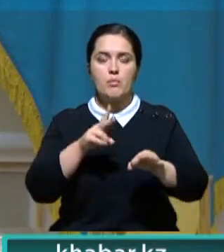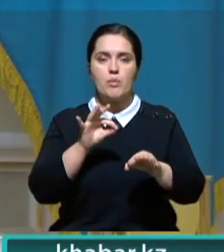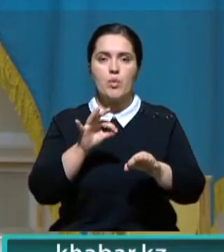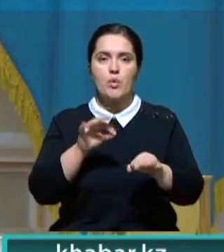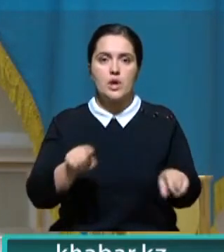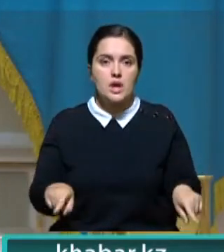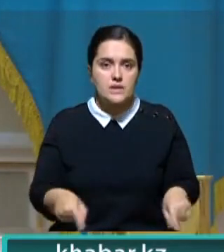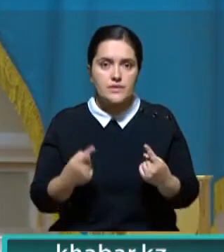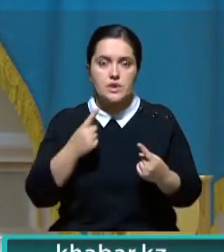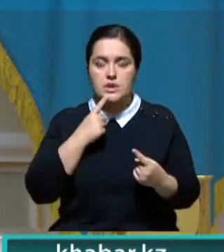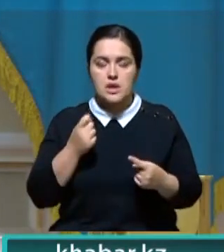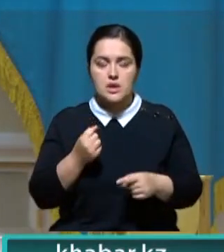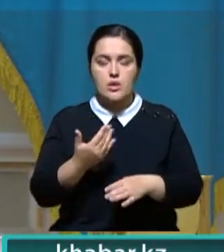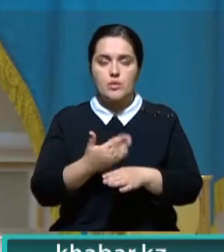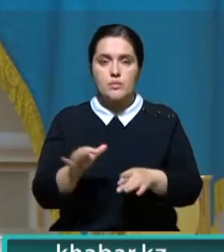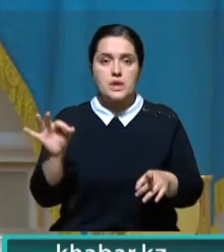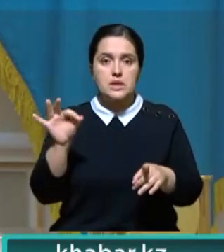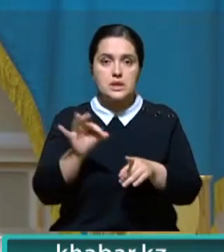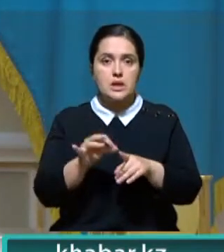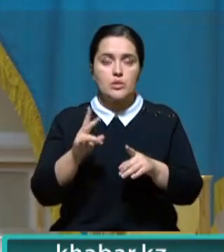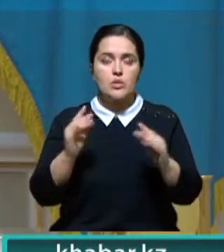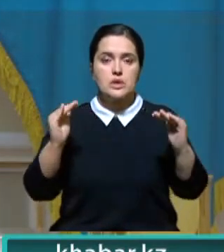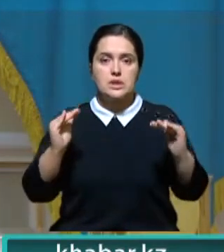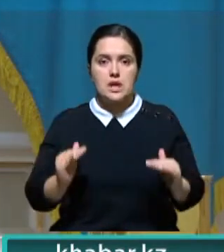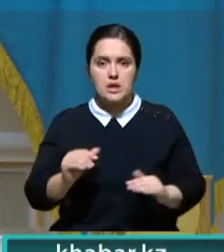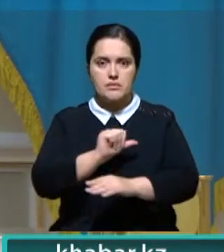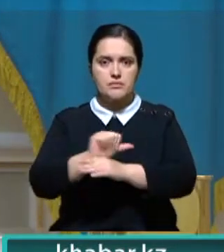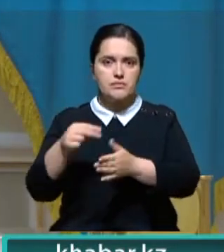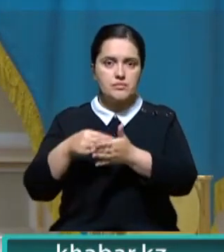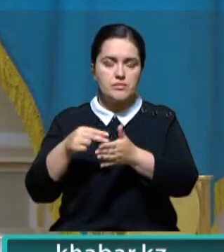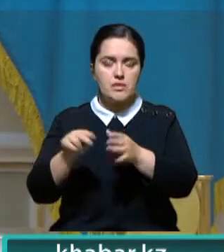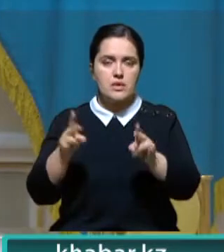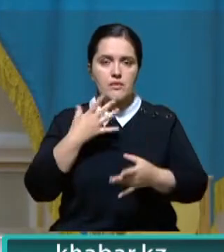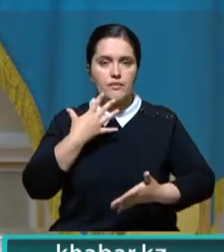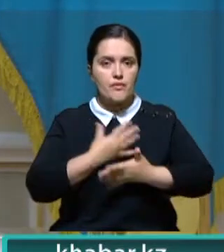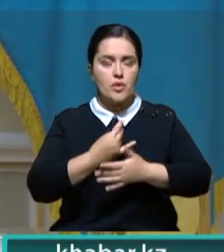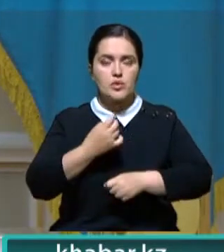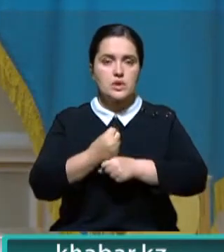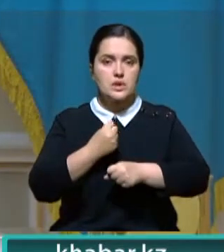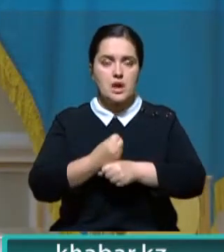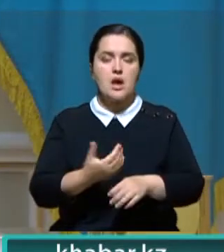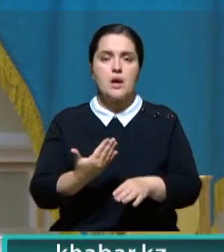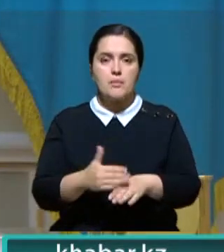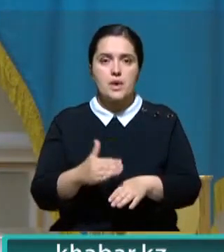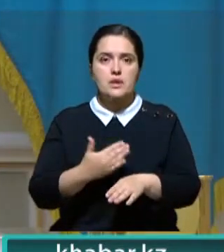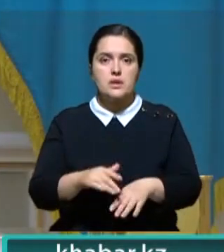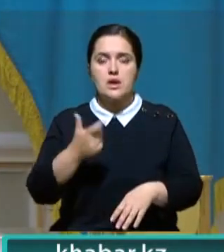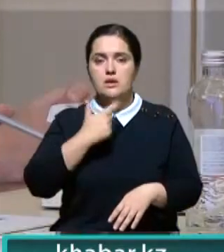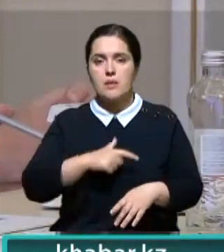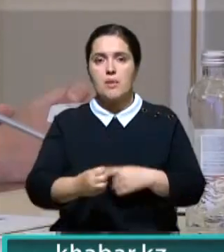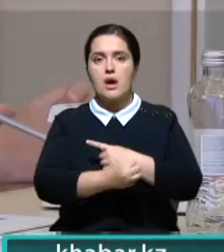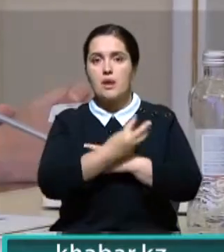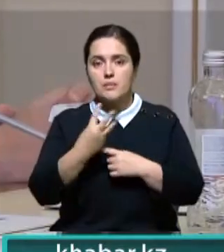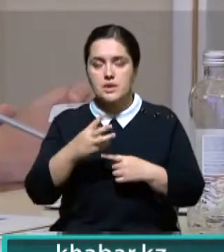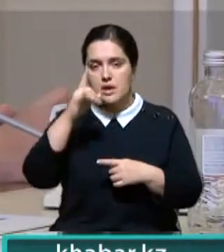сахарной отрасли. Цель – значительное сокращение импортозависимости, постепенный переход к самообеспечению.